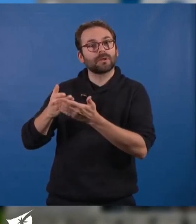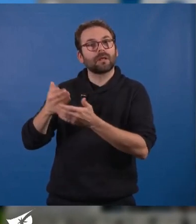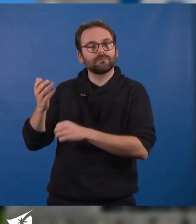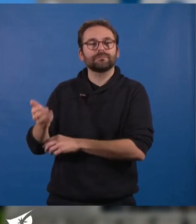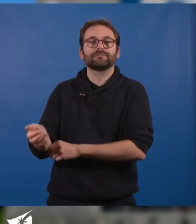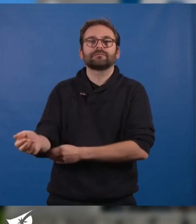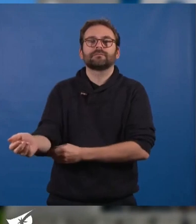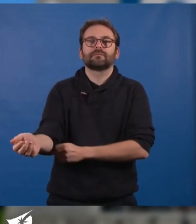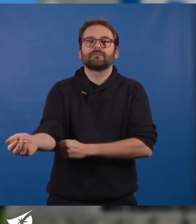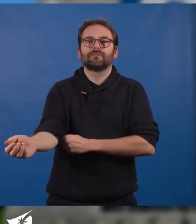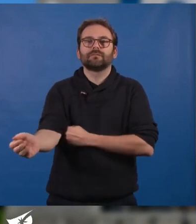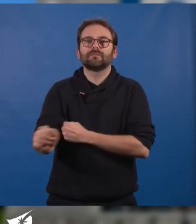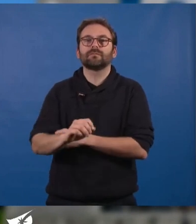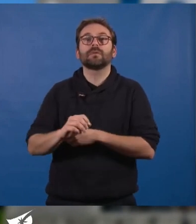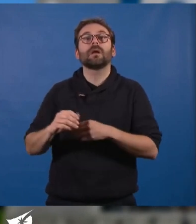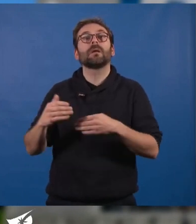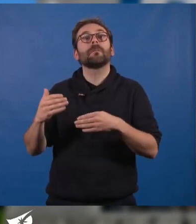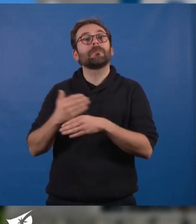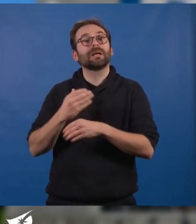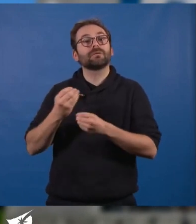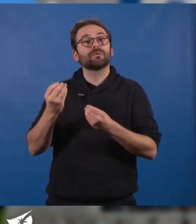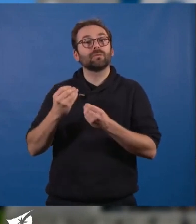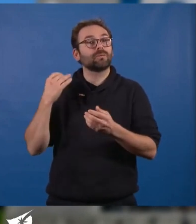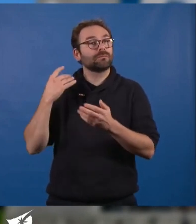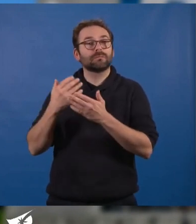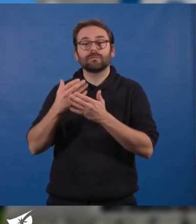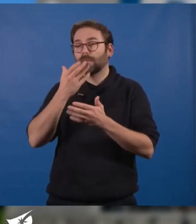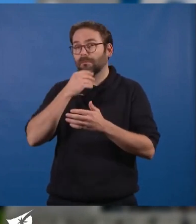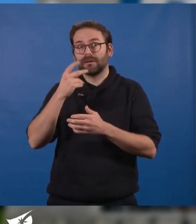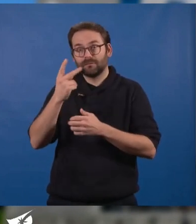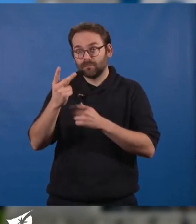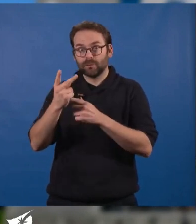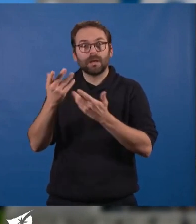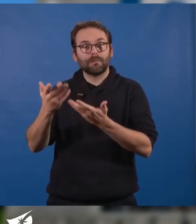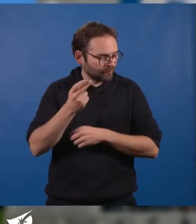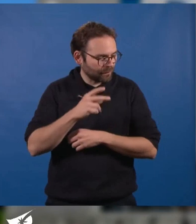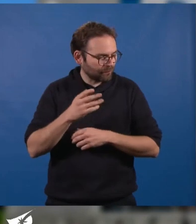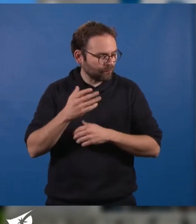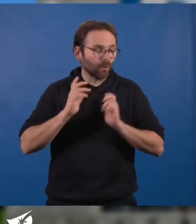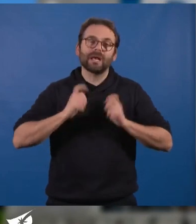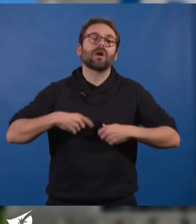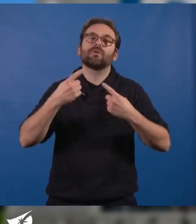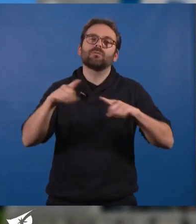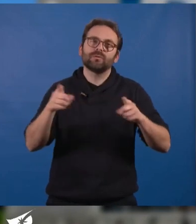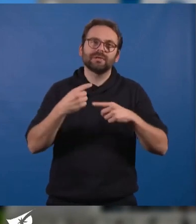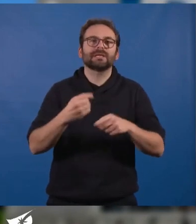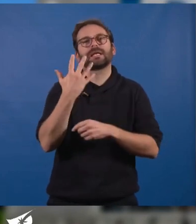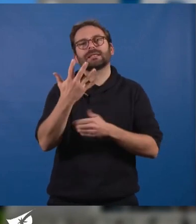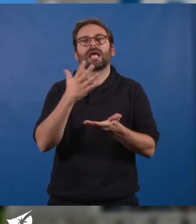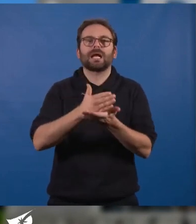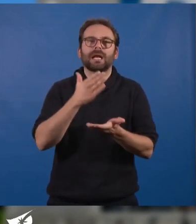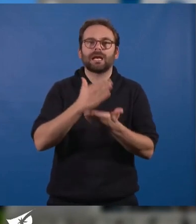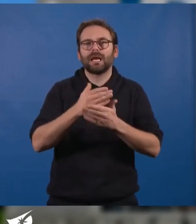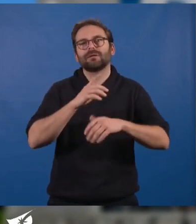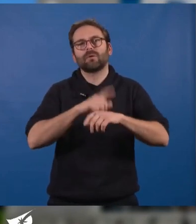qui prenait lieu jusque-là à Bellevue et désormais étendu à tous les quartiers populaires. Sur les cinq classes à horaire